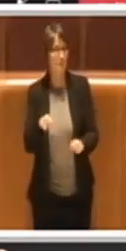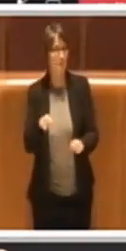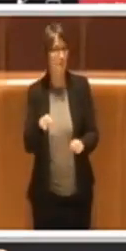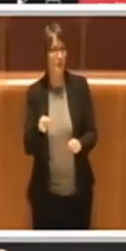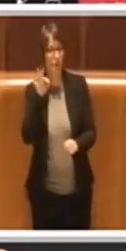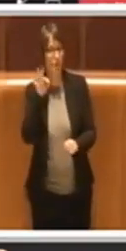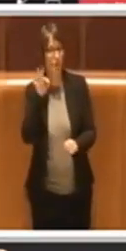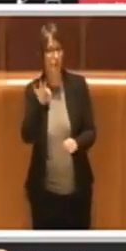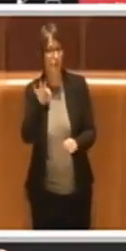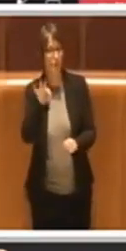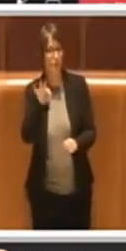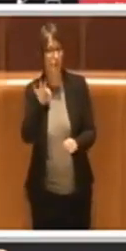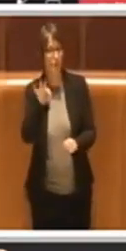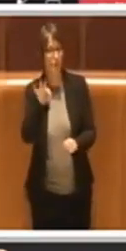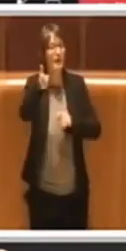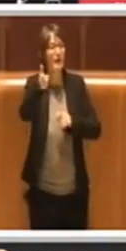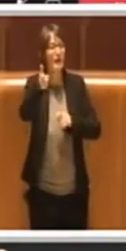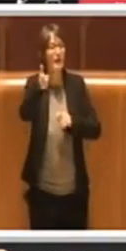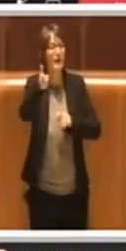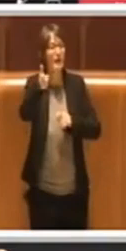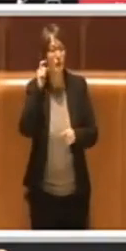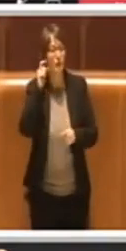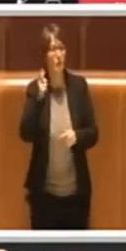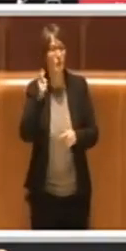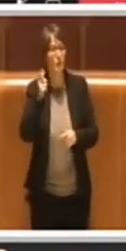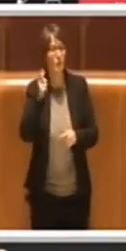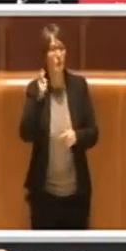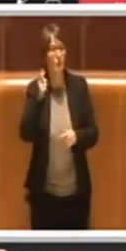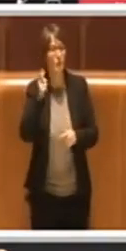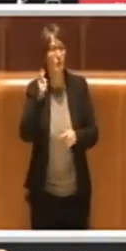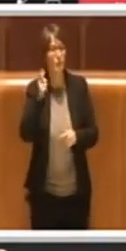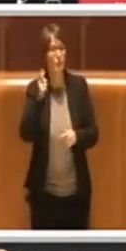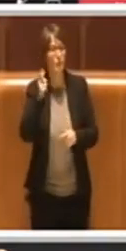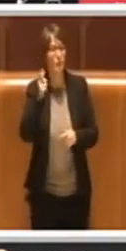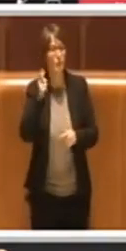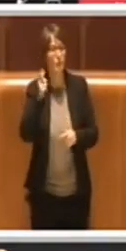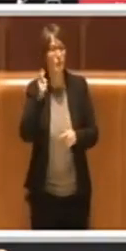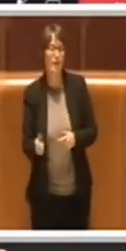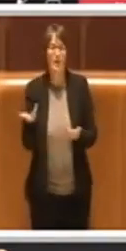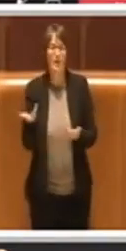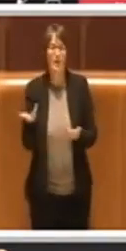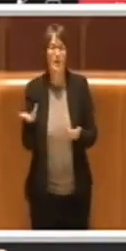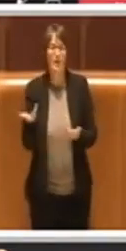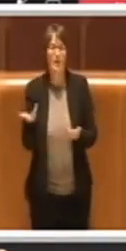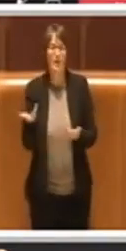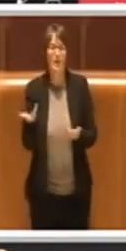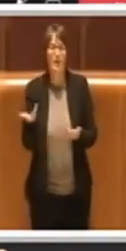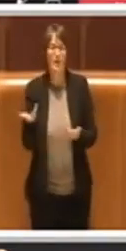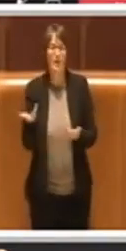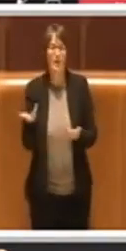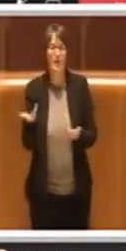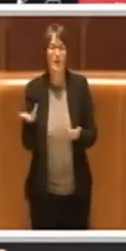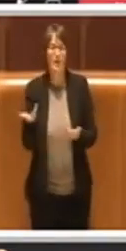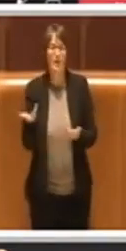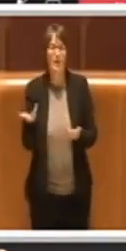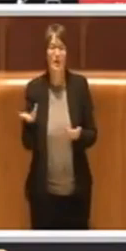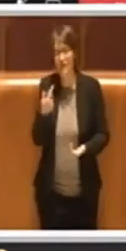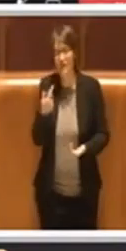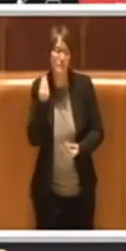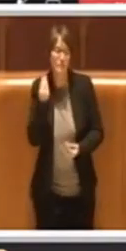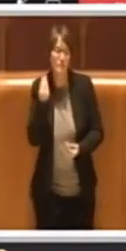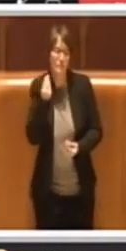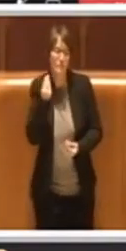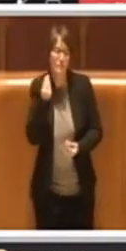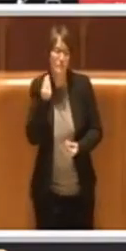paese. quindi per questo anche noi pensavo fosse importante dare un contributo Presidente e spero insomma che possa essere sostenuta da tutti questa